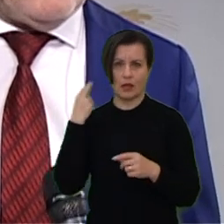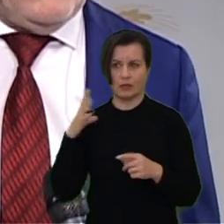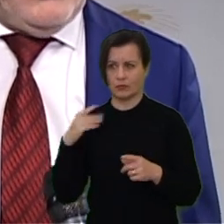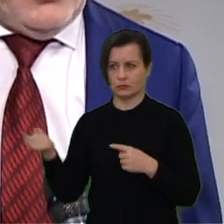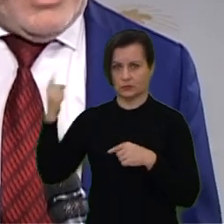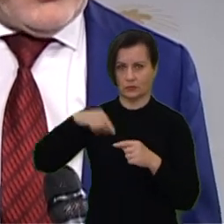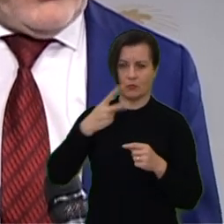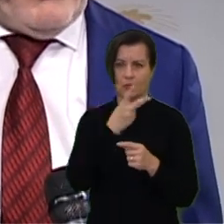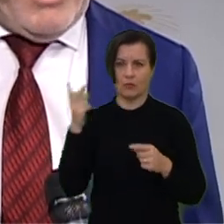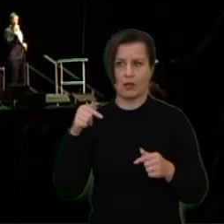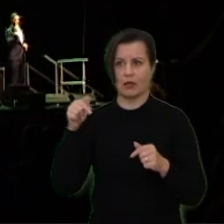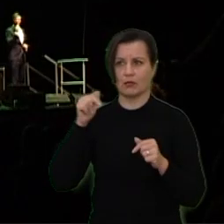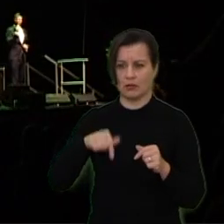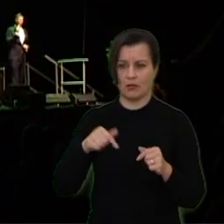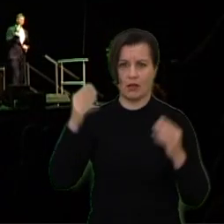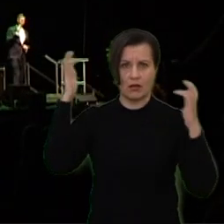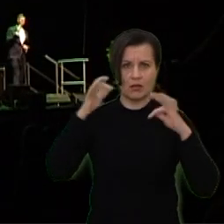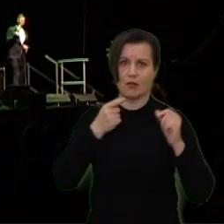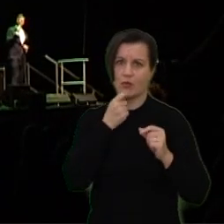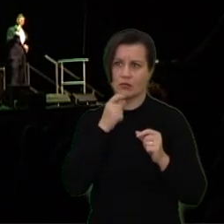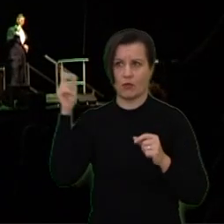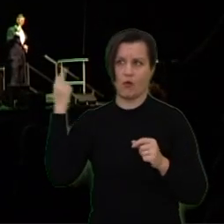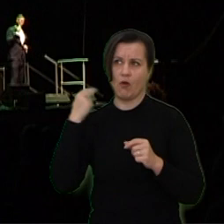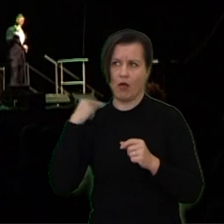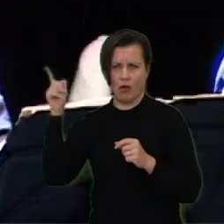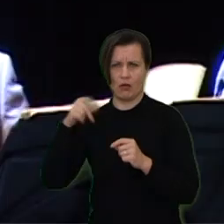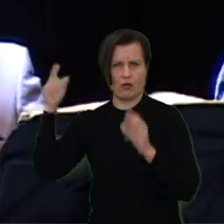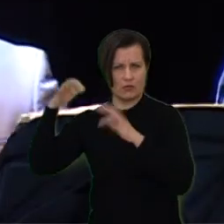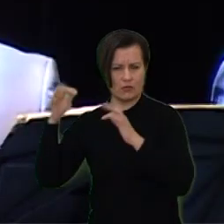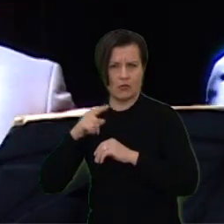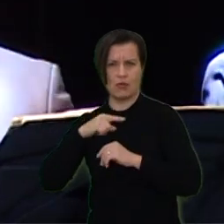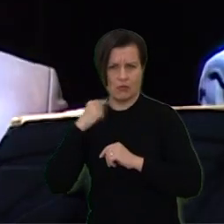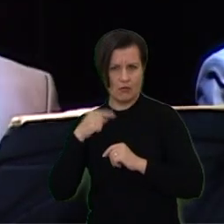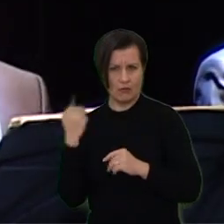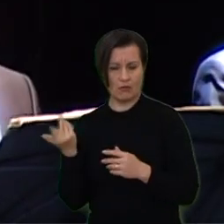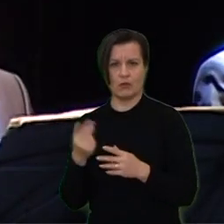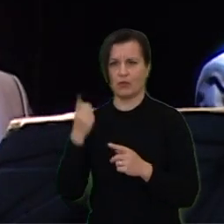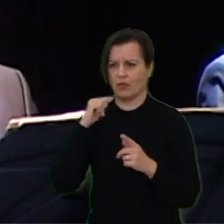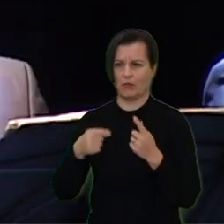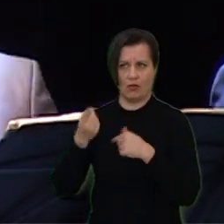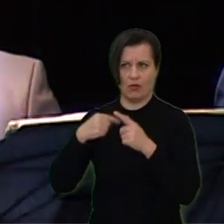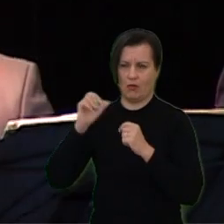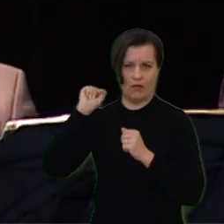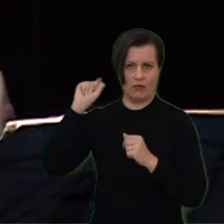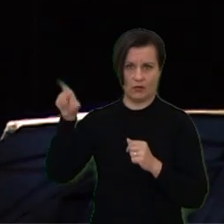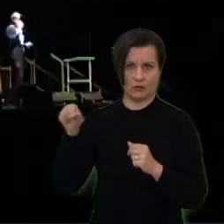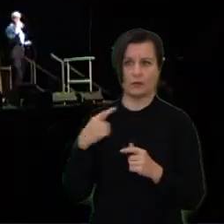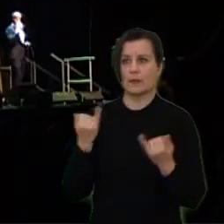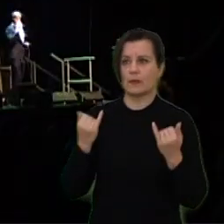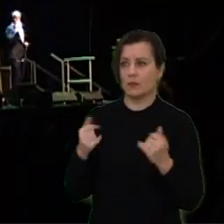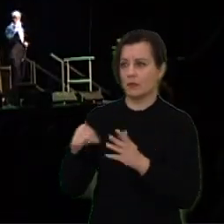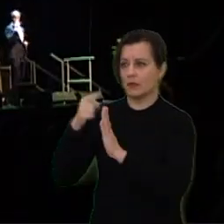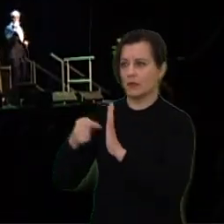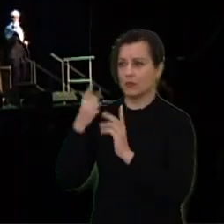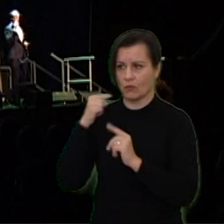lietaus negu Angliujai pjaunant kalofijorus ir nebenorėjai daugiau važiuoti. Teko sukurtųkis ir dabar pasiklaušęs, ar norėtų